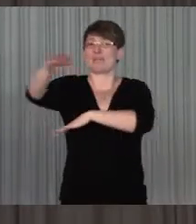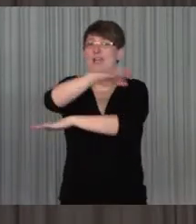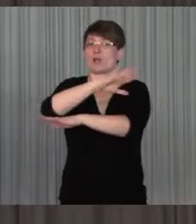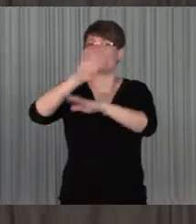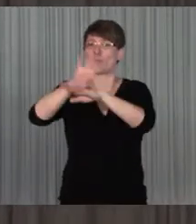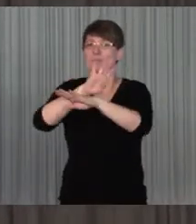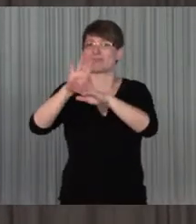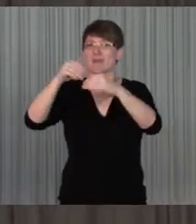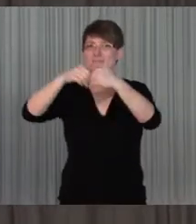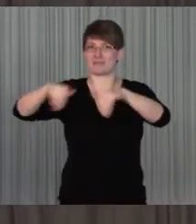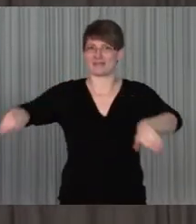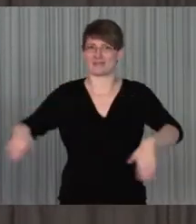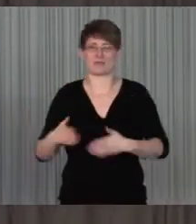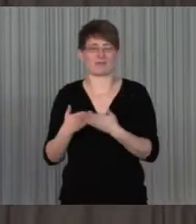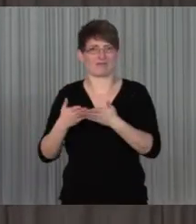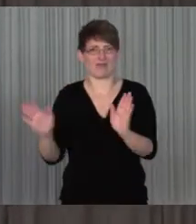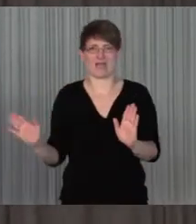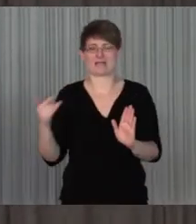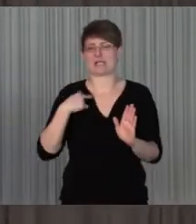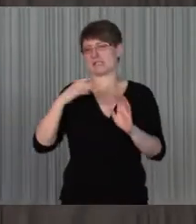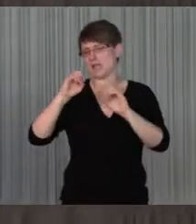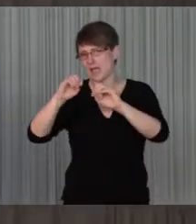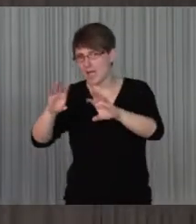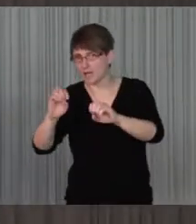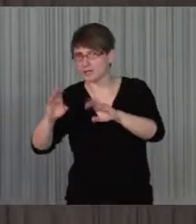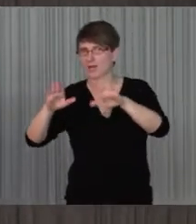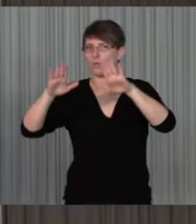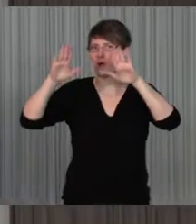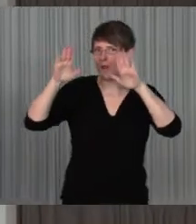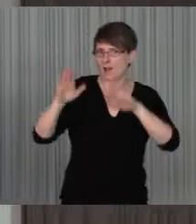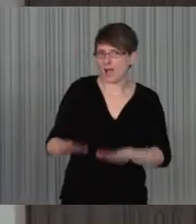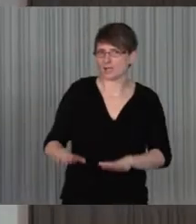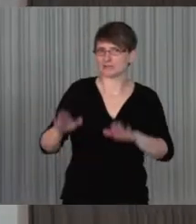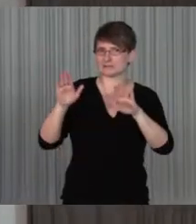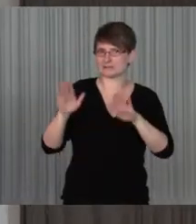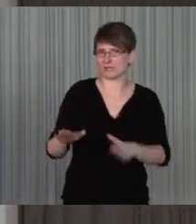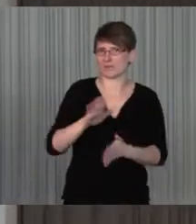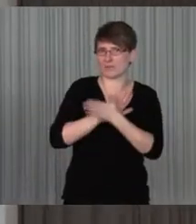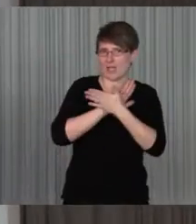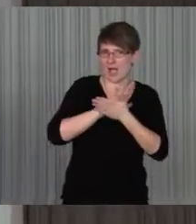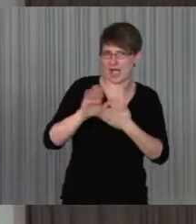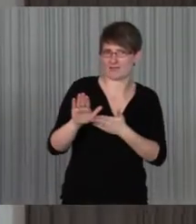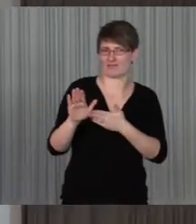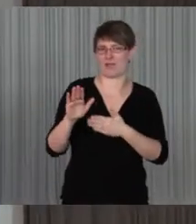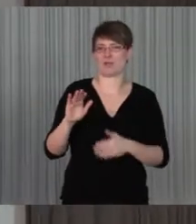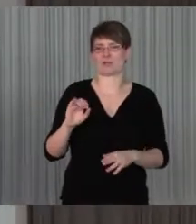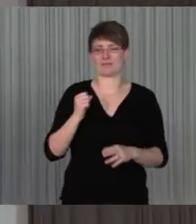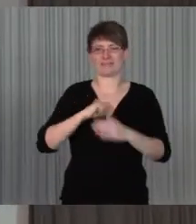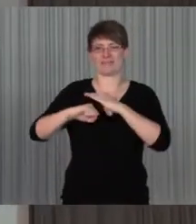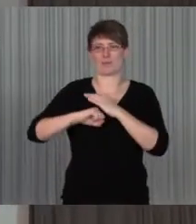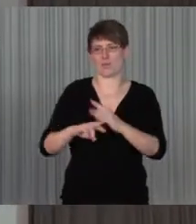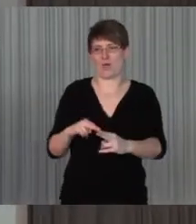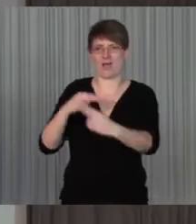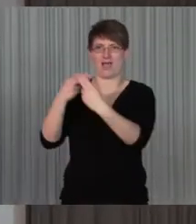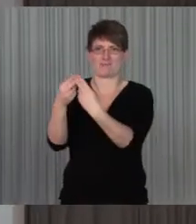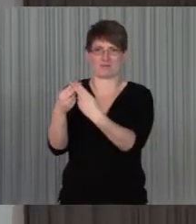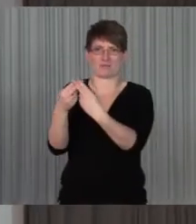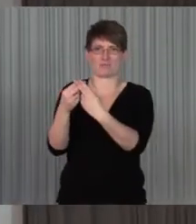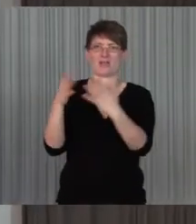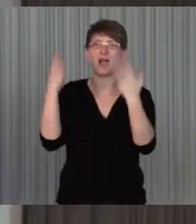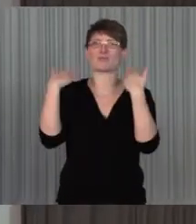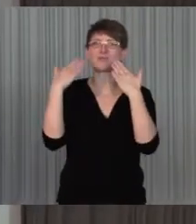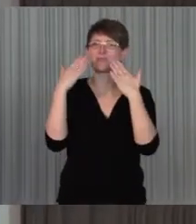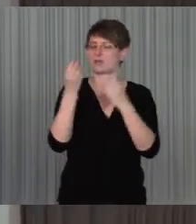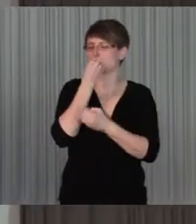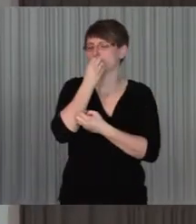Computern barrierefrei und einfach ist, dass die Erklärungen langsam und einfach funktionieren nach dem Tempo, dass es einfach eine wunderbare Atmosphäre